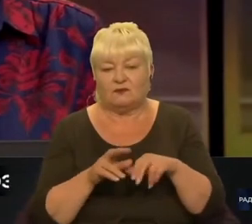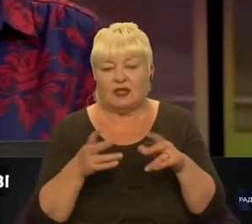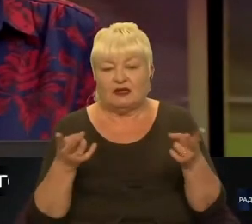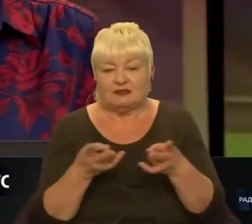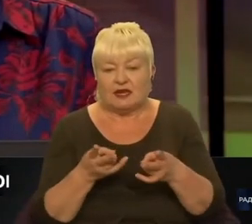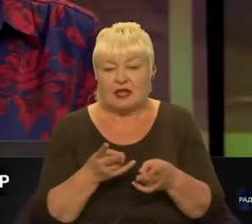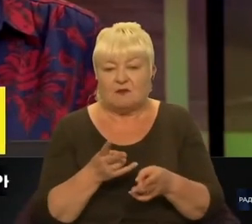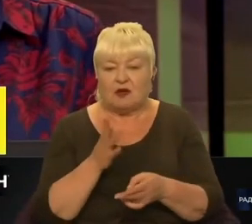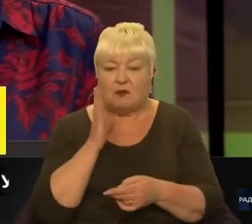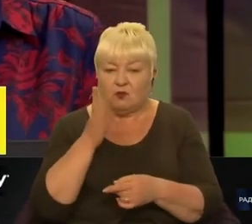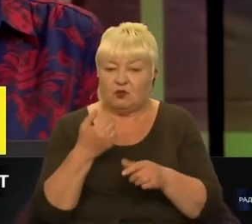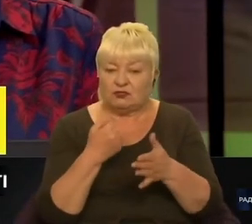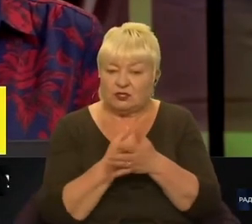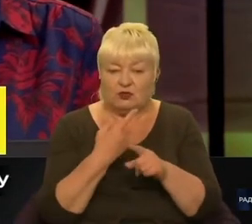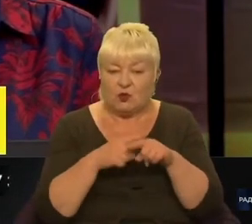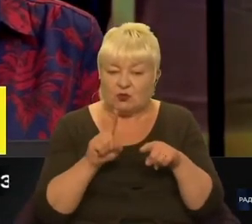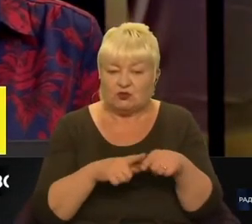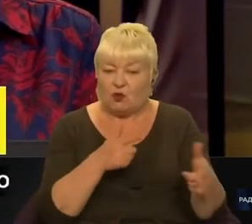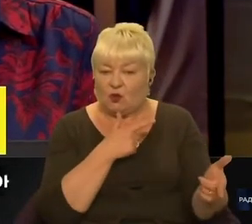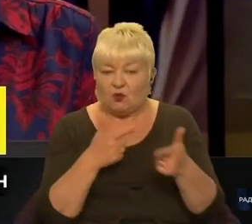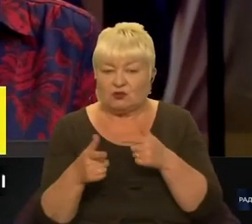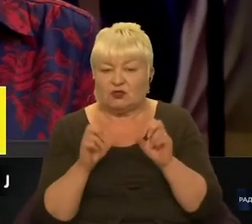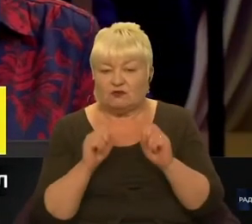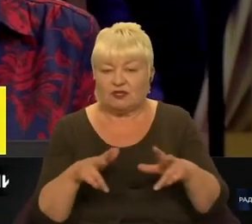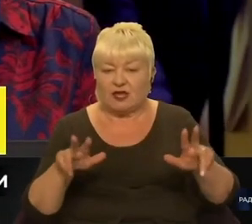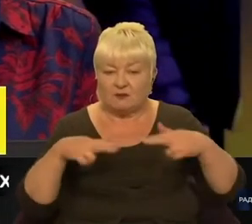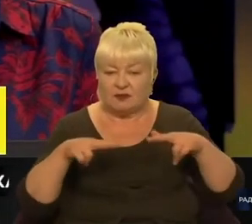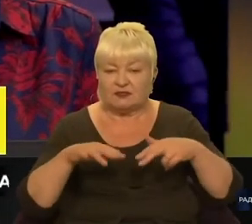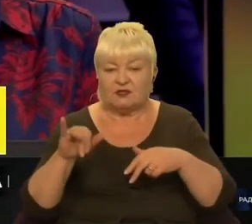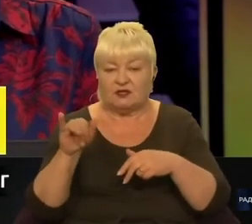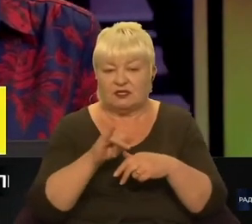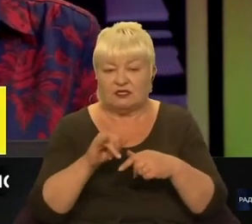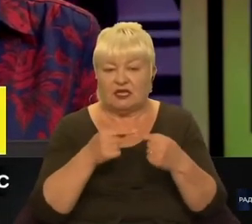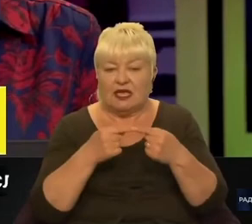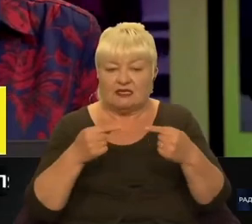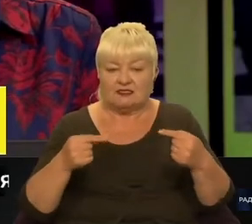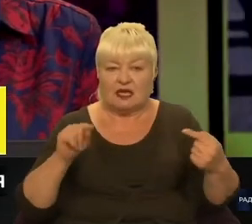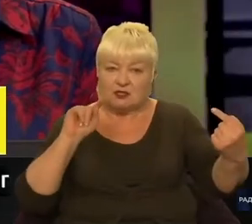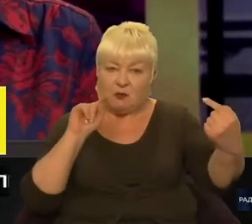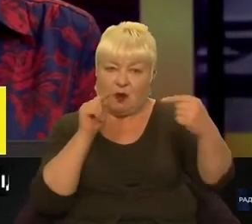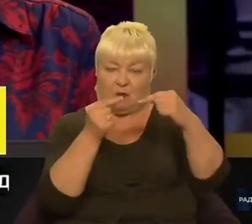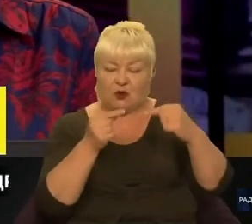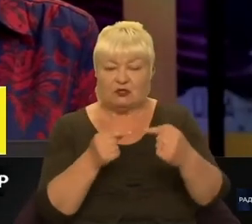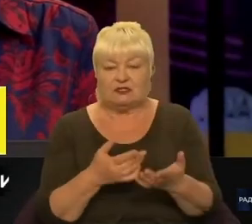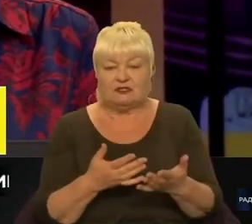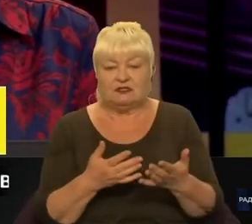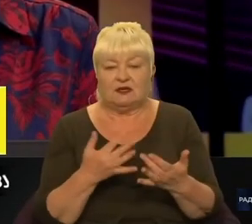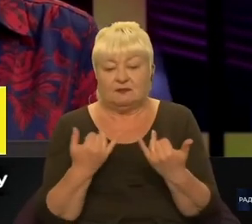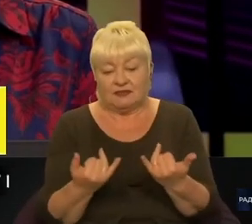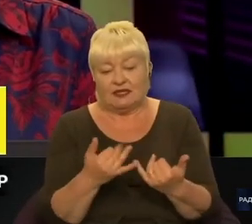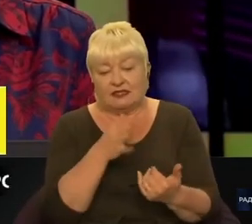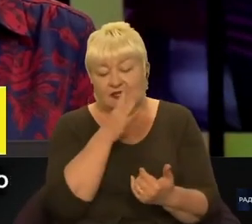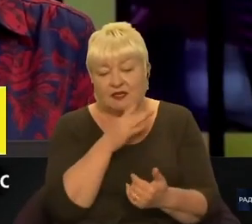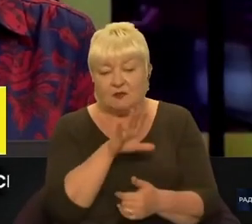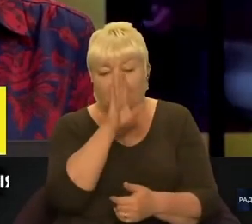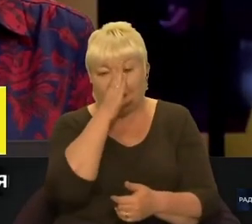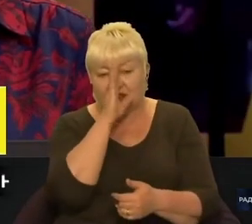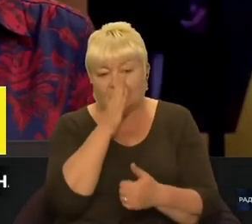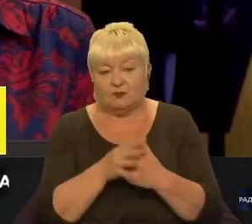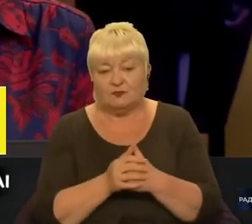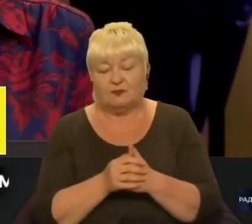готовим і робити, як самим безпілотники розвивати, так і засоби протидії до них. На даний момент противник